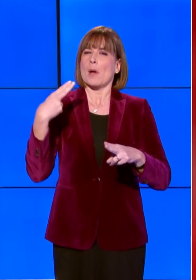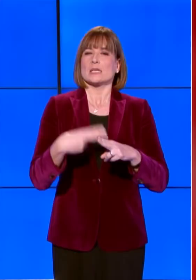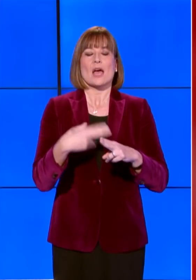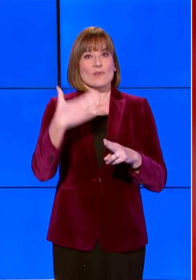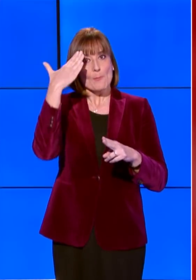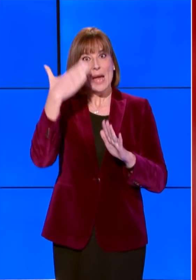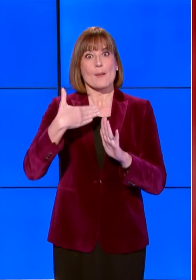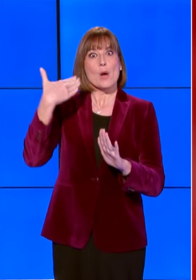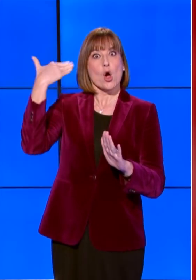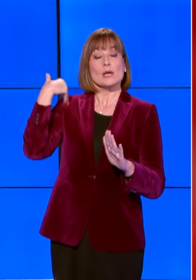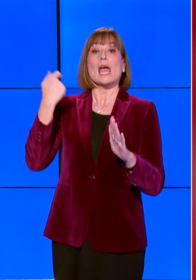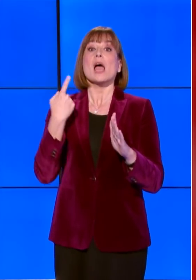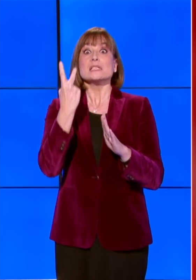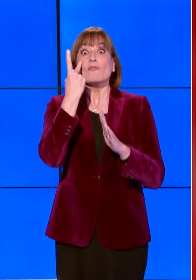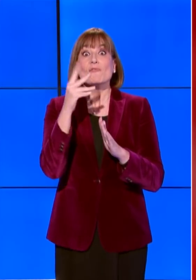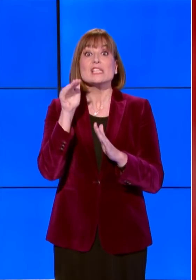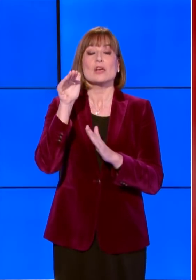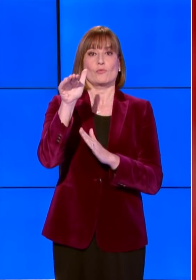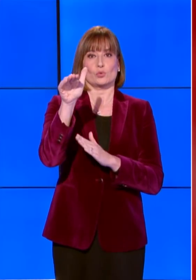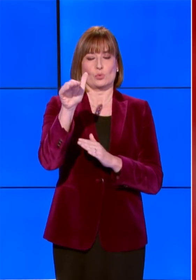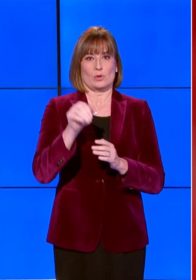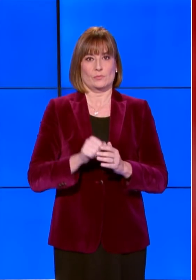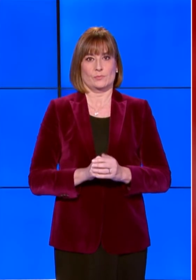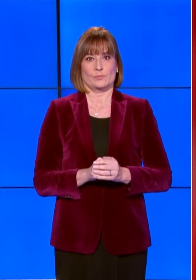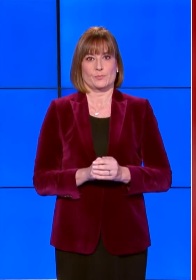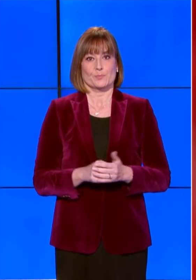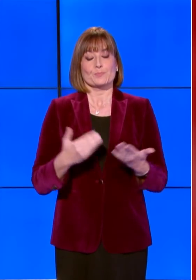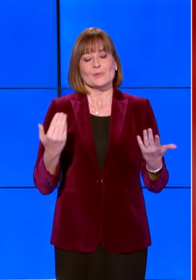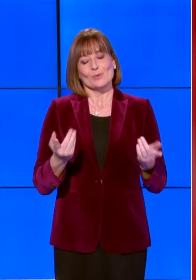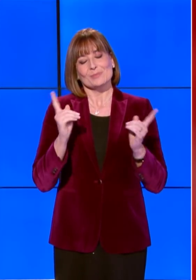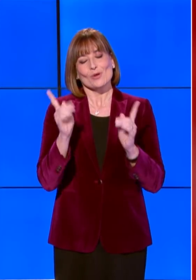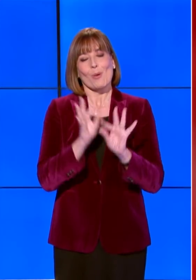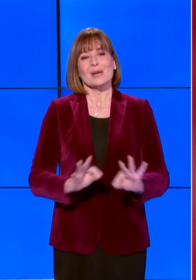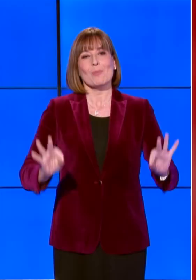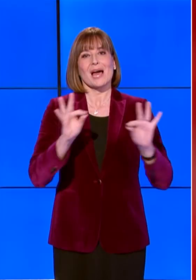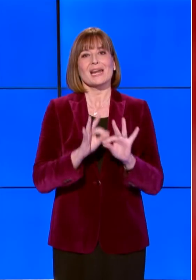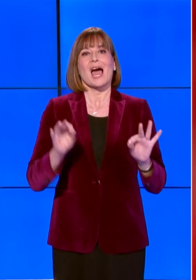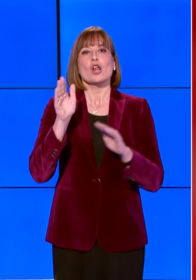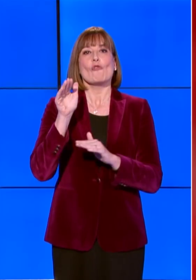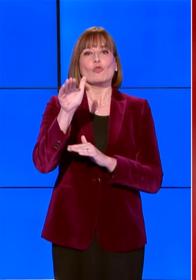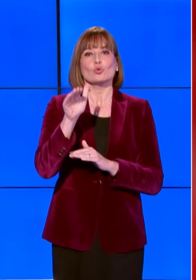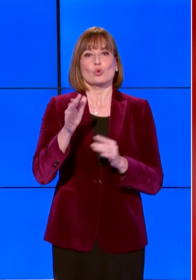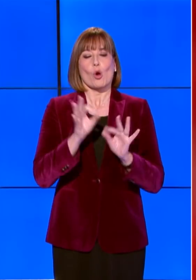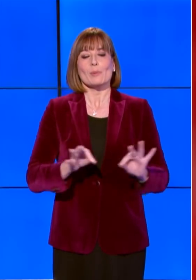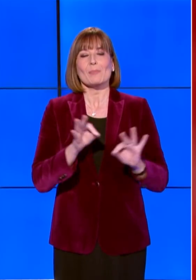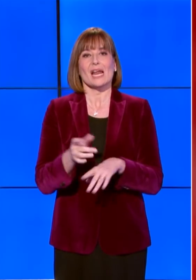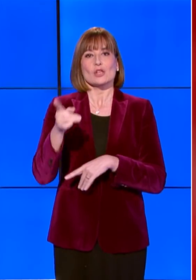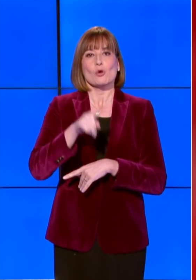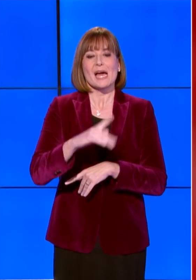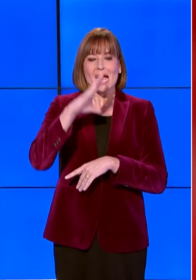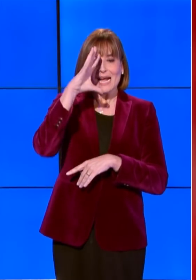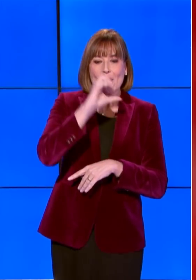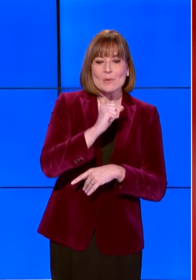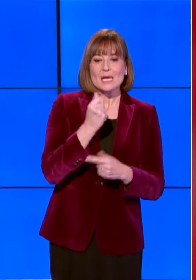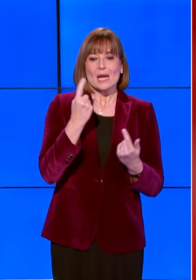e di visione del futuro. Occorre preparare il domani, interpretare e comprendere le cose